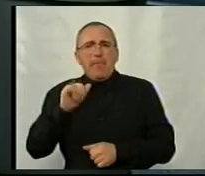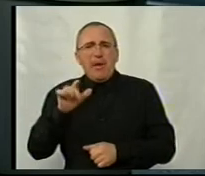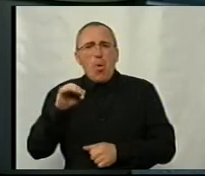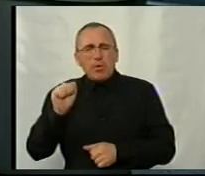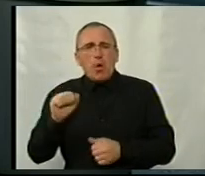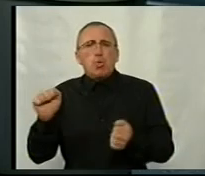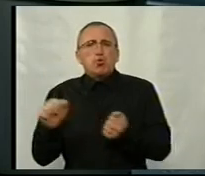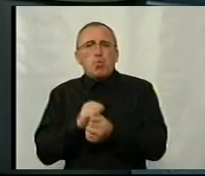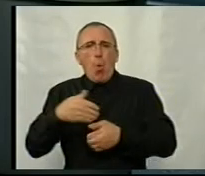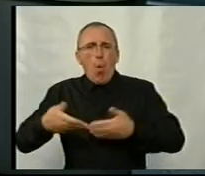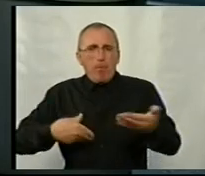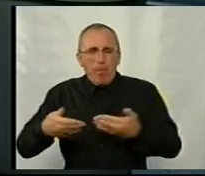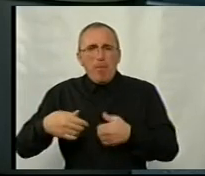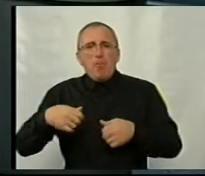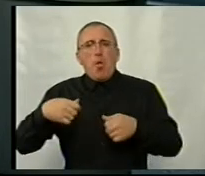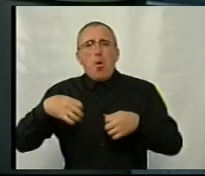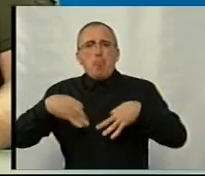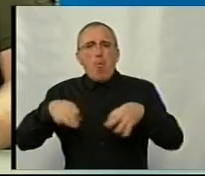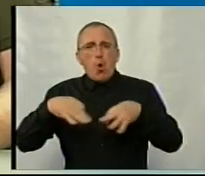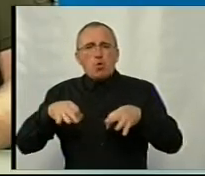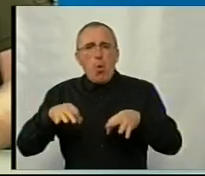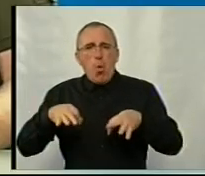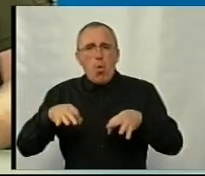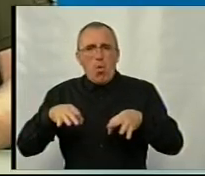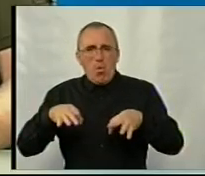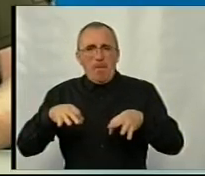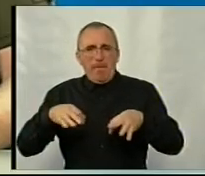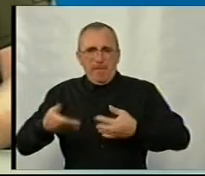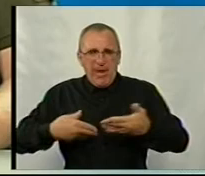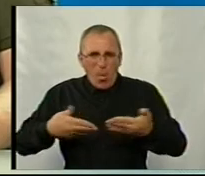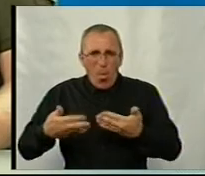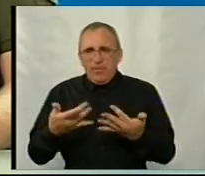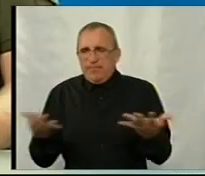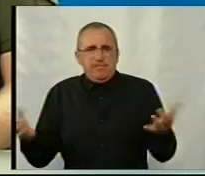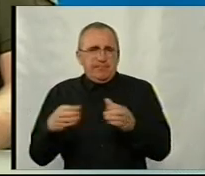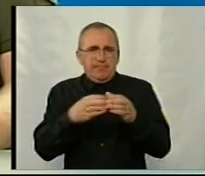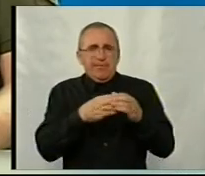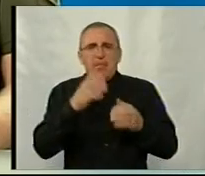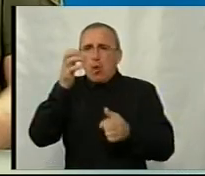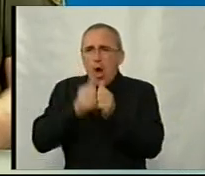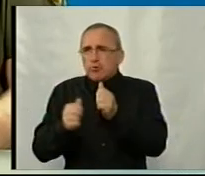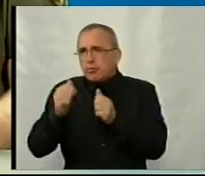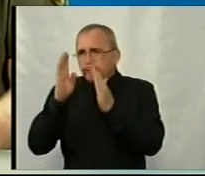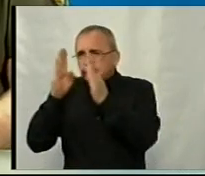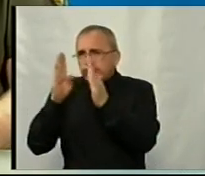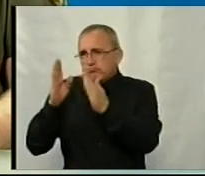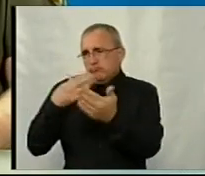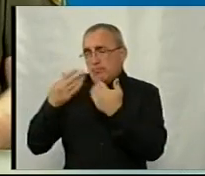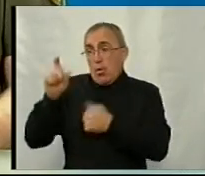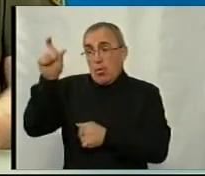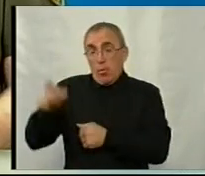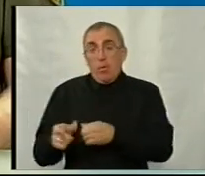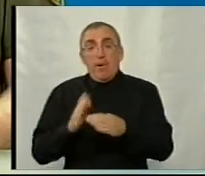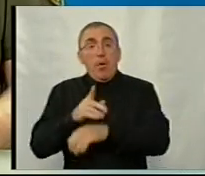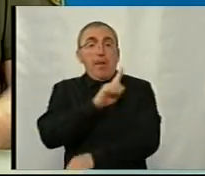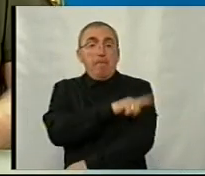в сухопутних, в мотопіхотних бригадах. Тобто, до кожного будуть підходити індивідуальні. Далі, ця людина йде